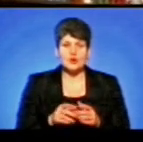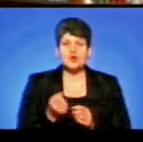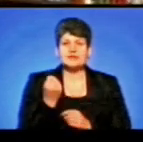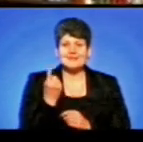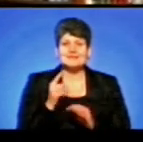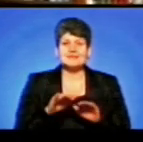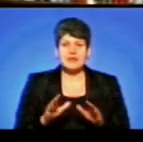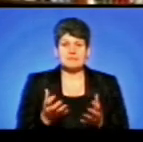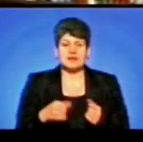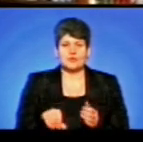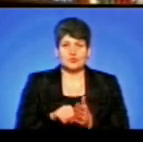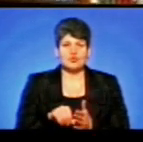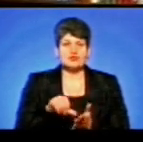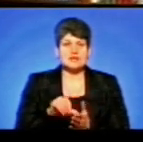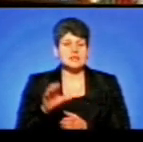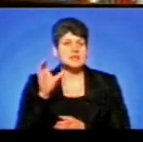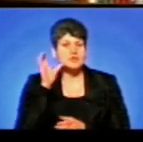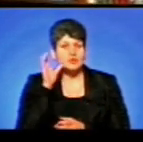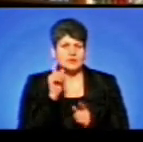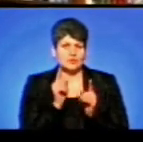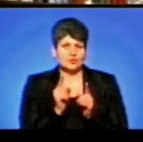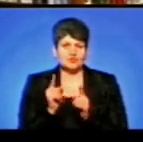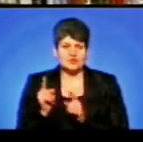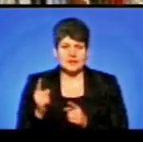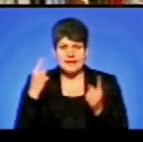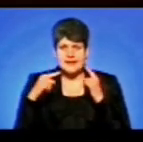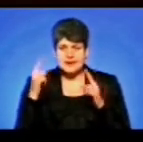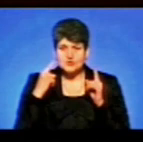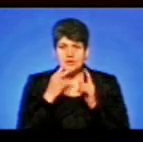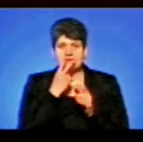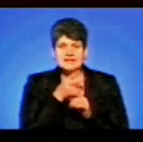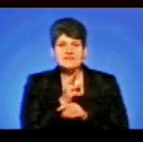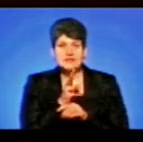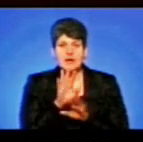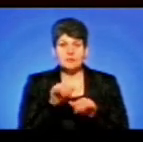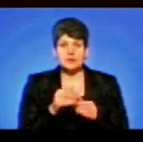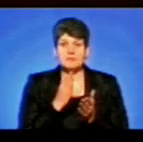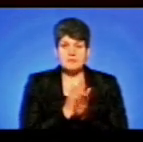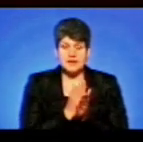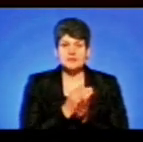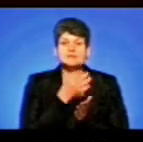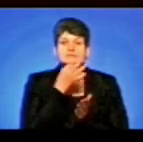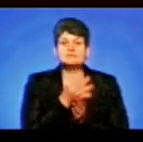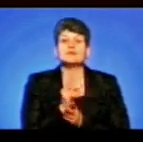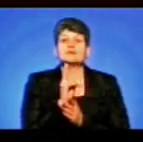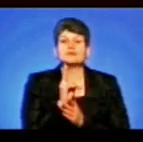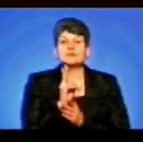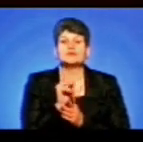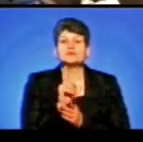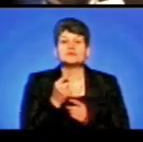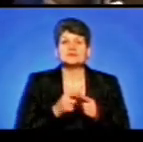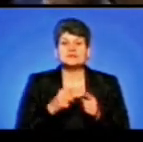участь. Учасники слухали уривки сказок і дивилися відео. Після цього вони мали відгадати назву твору.